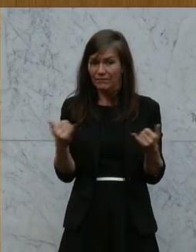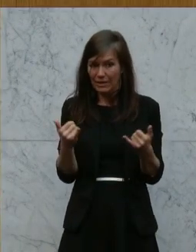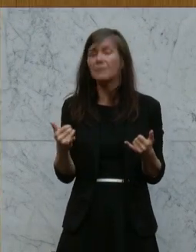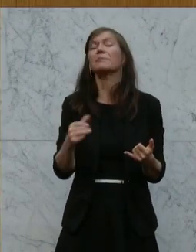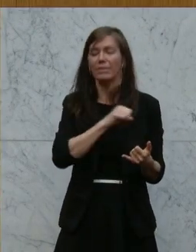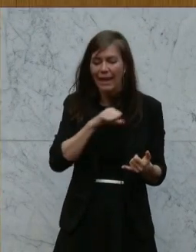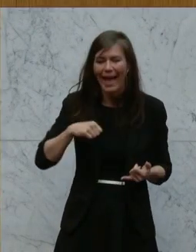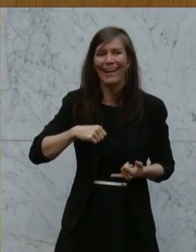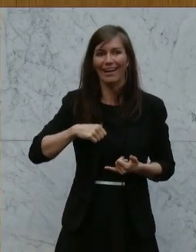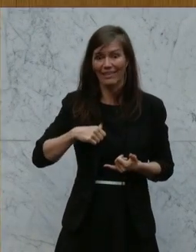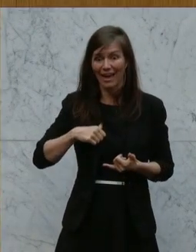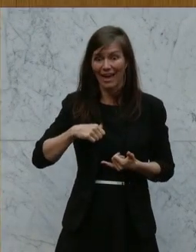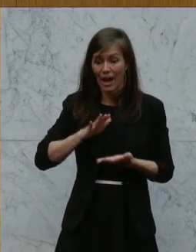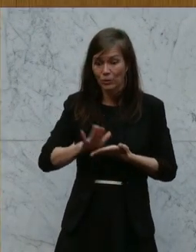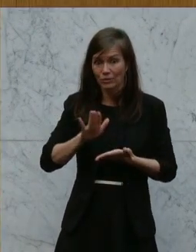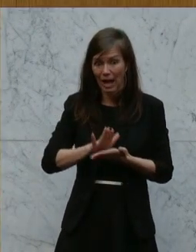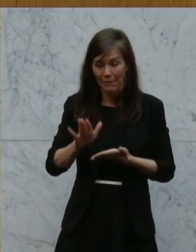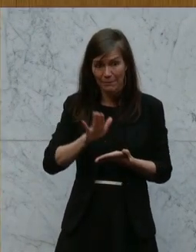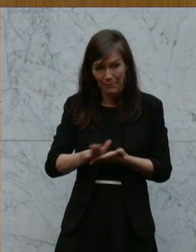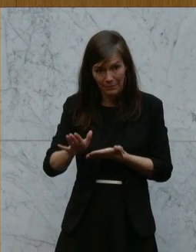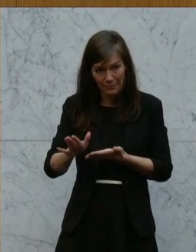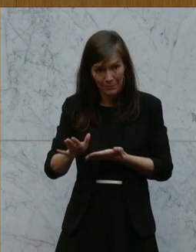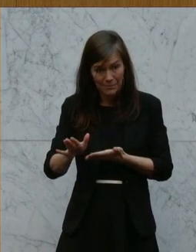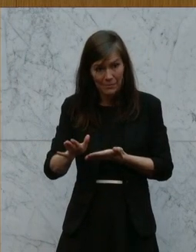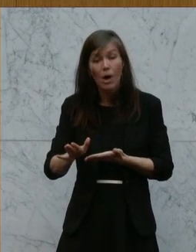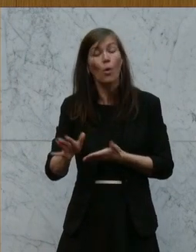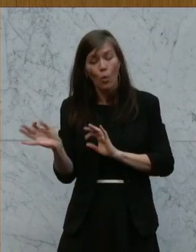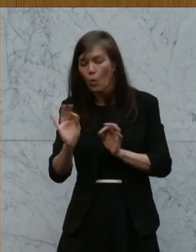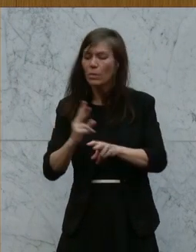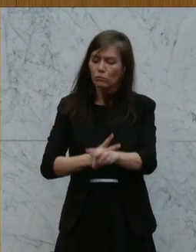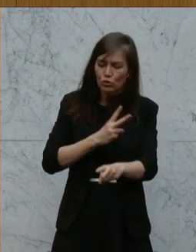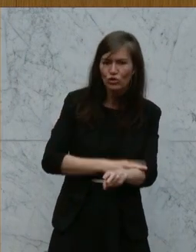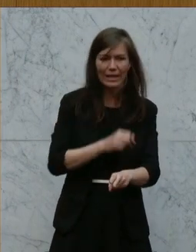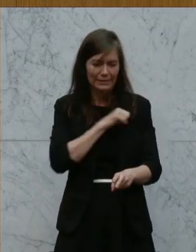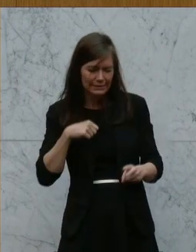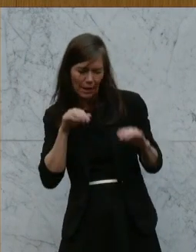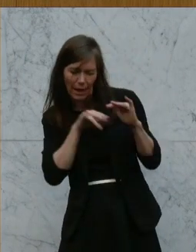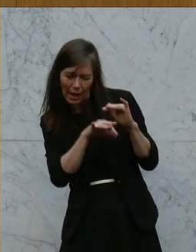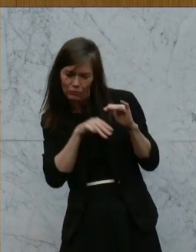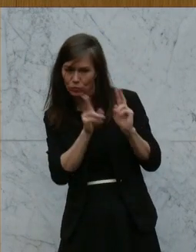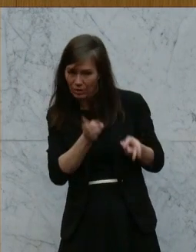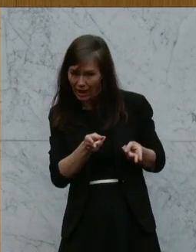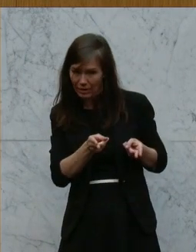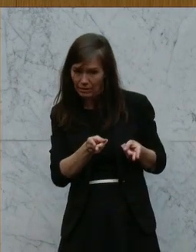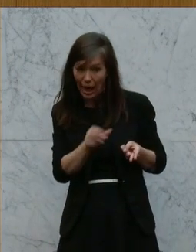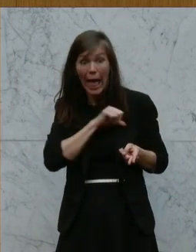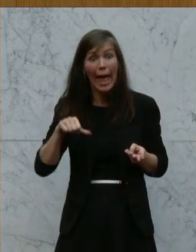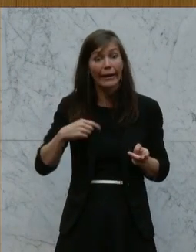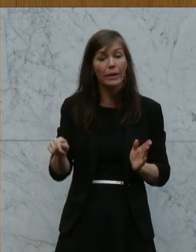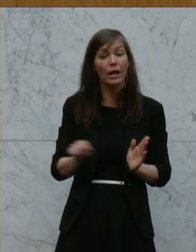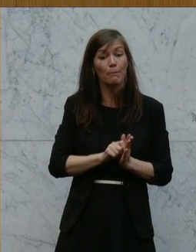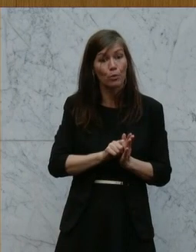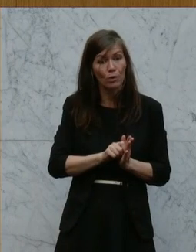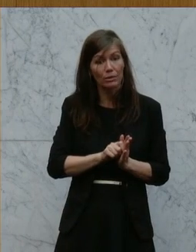eigenen Ausgaben, aber vor allem auch in dem Bereich, wo der Staat auch selber Einfluss nehmen kann. Bei den eigenen Gebühren, bei den